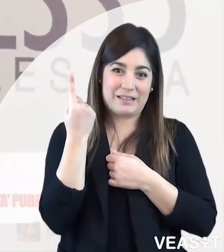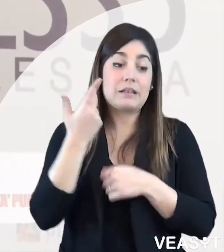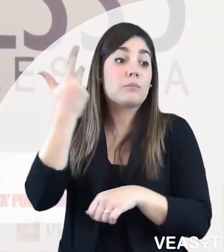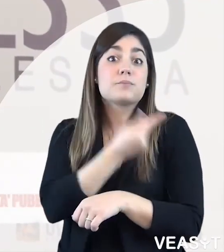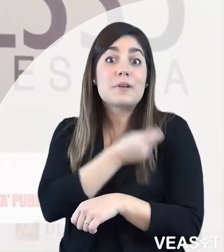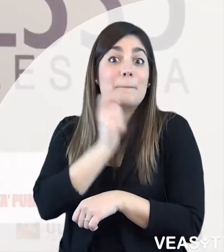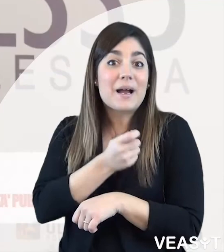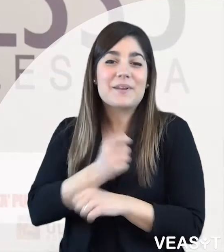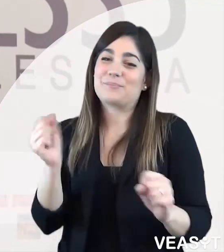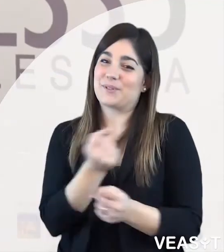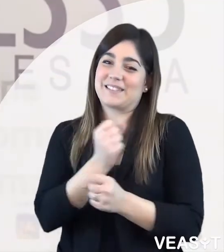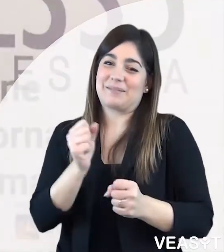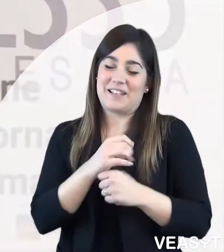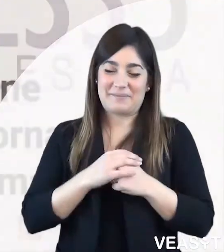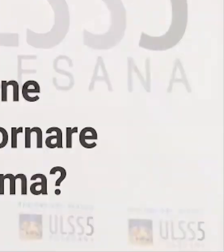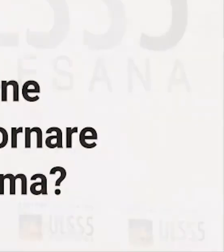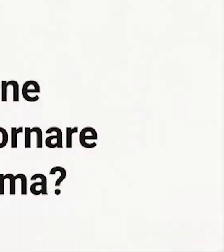possibile vaccinarsi a pagamento.